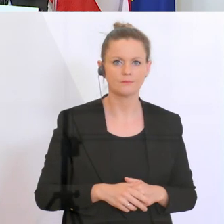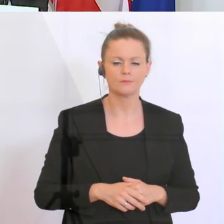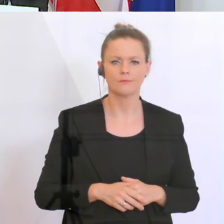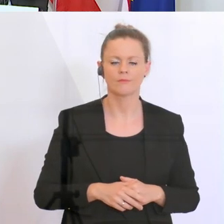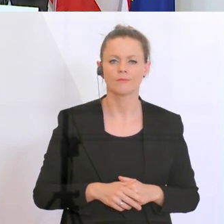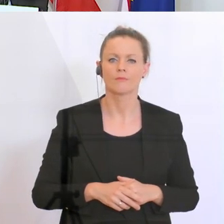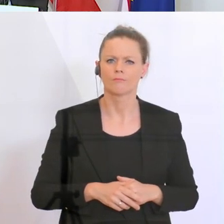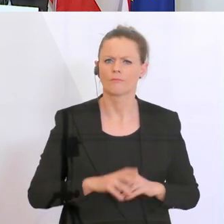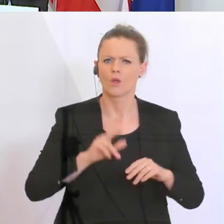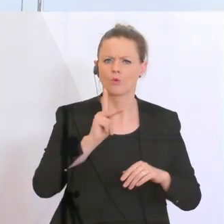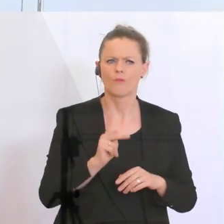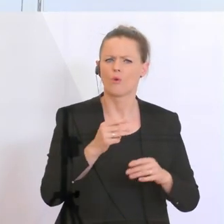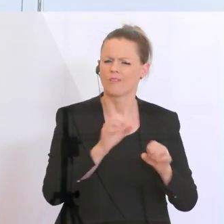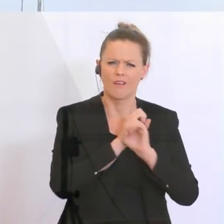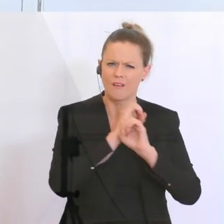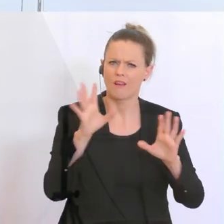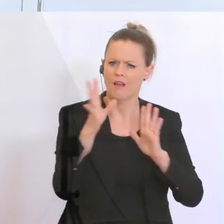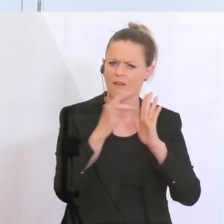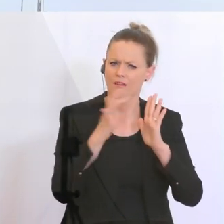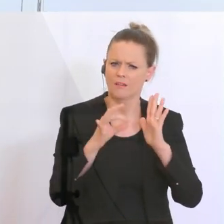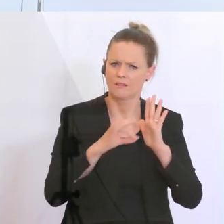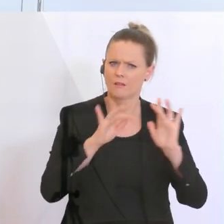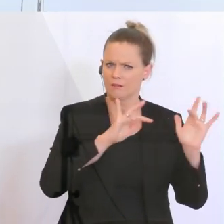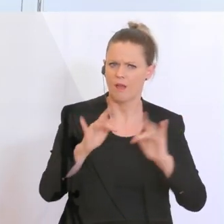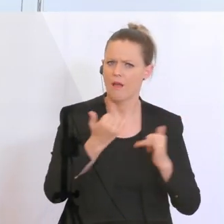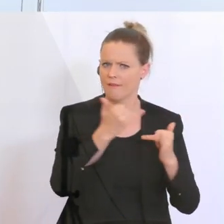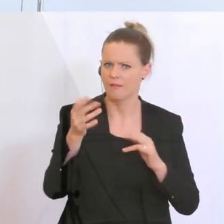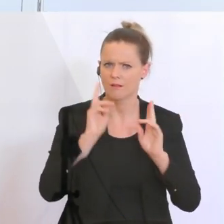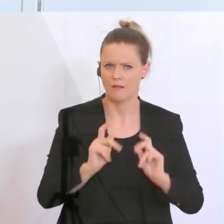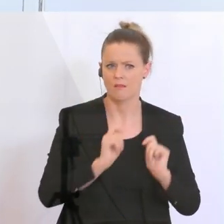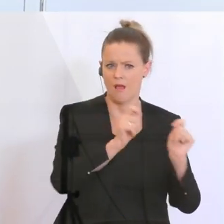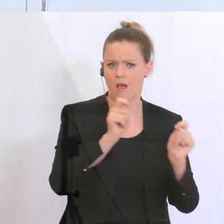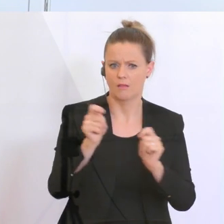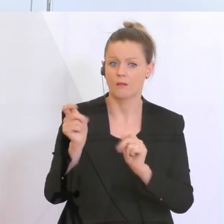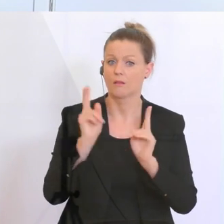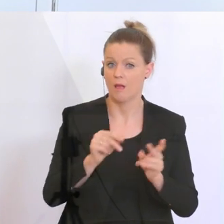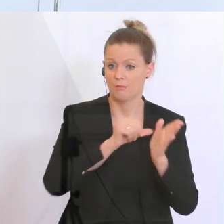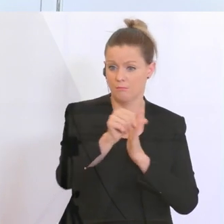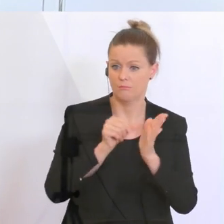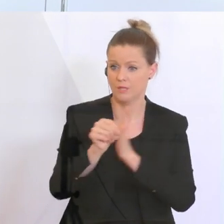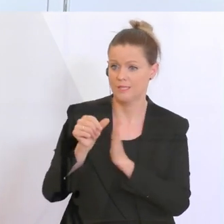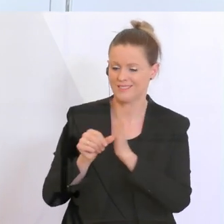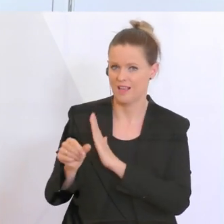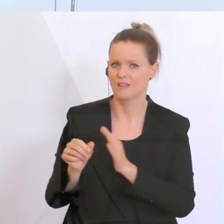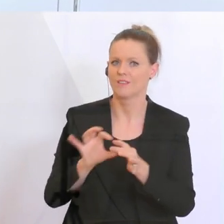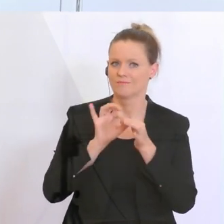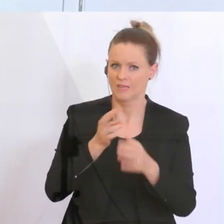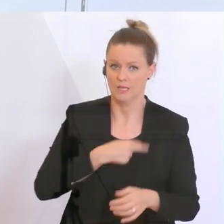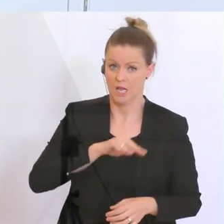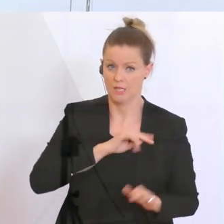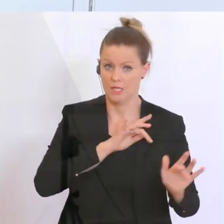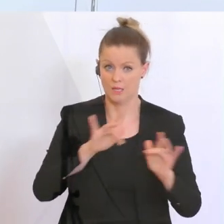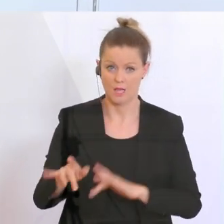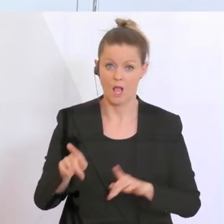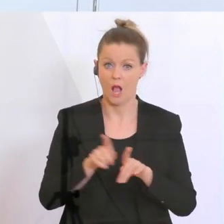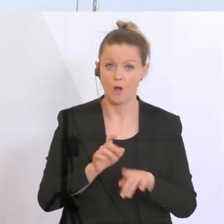Richtlinien. Hier kann jeder einen Antrag stellen und dann wird geprüft, ob hier auch das Geld fließen kann mit den entsprechenden Garantien. Das